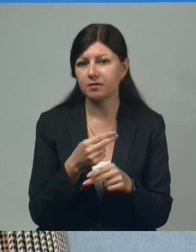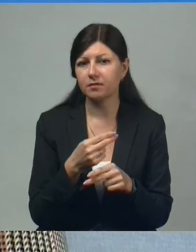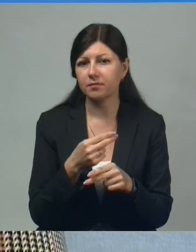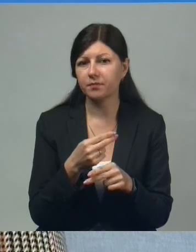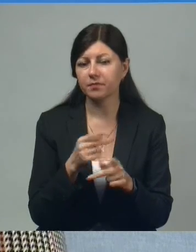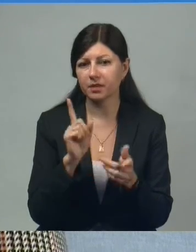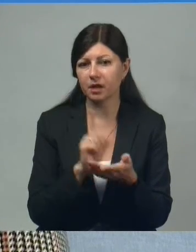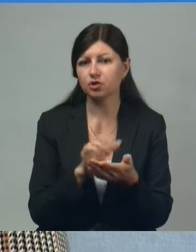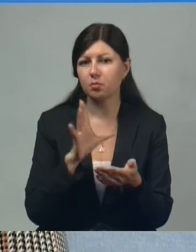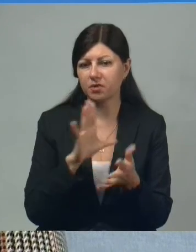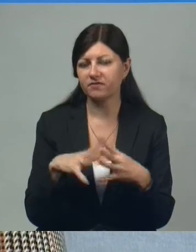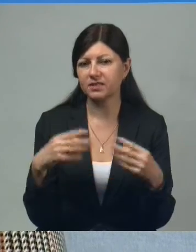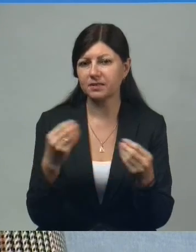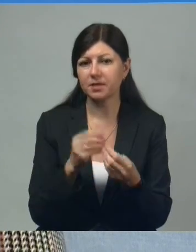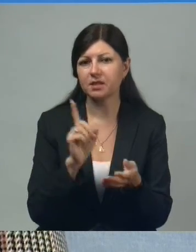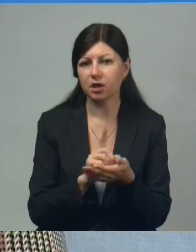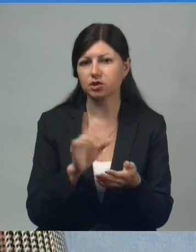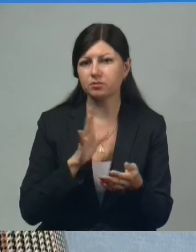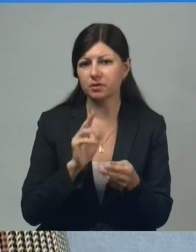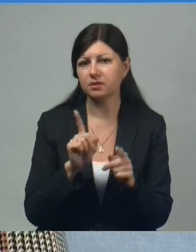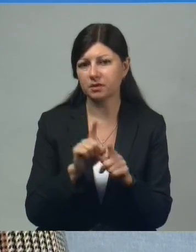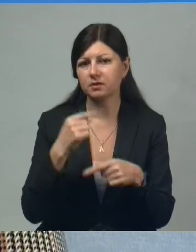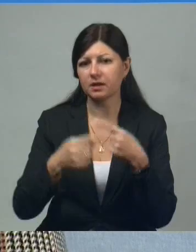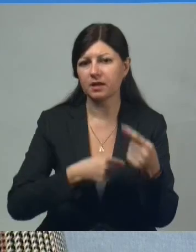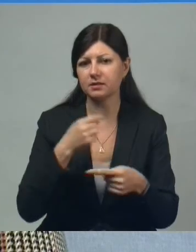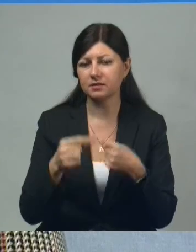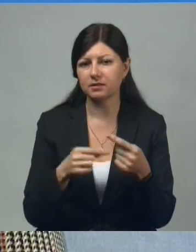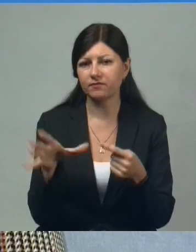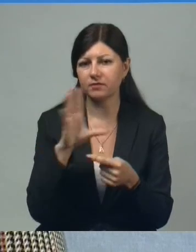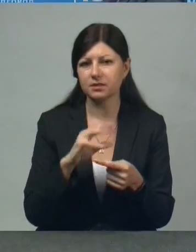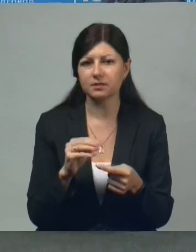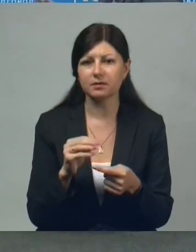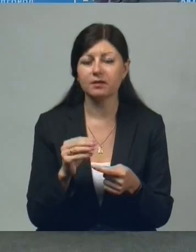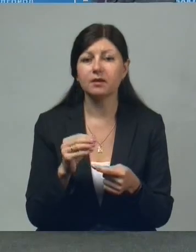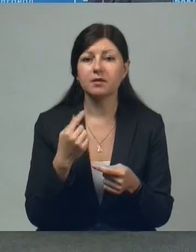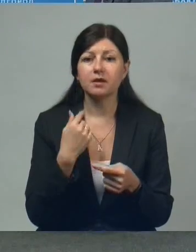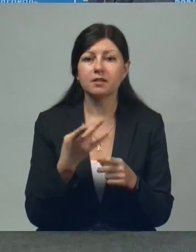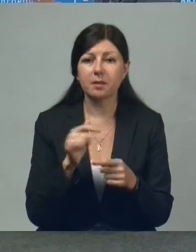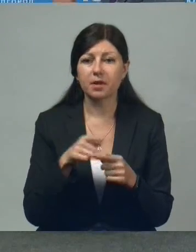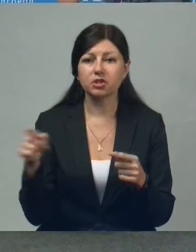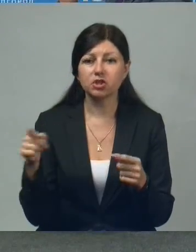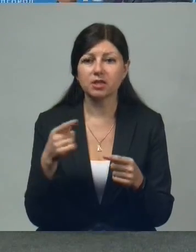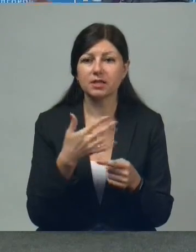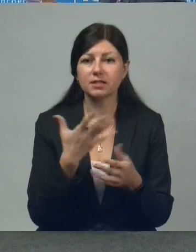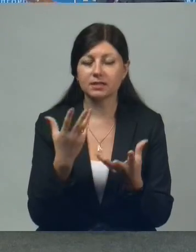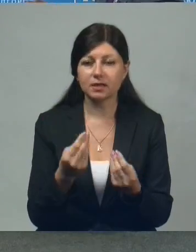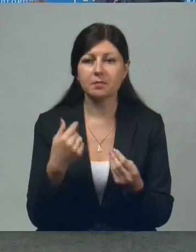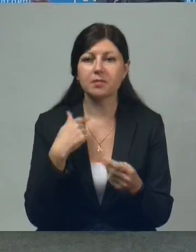должно быть в семье, и должна передаваться хорошая традиция. Вот скажите, пожалуйста, мы на протяжении нескольких дней очень часто говорили